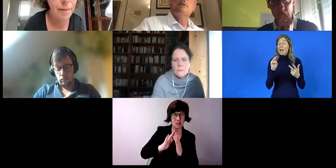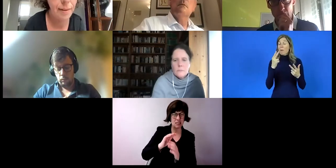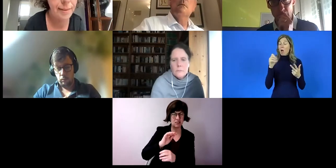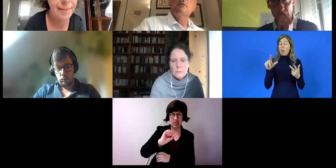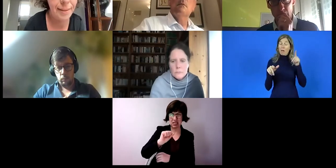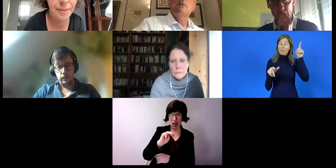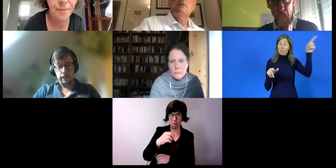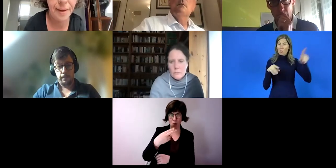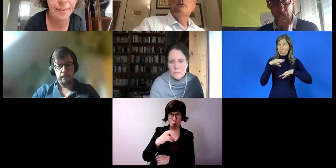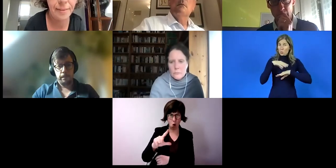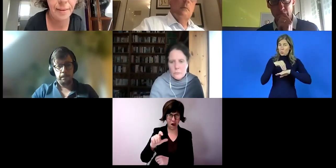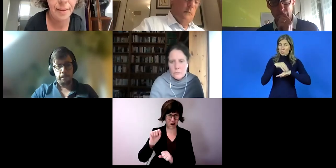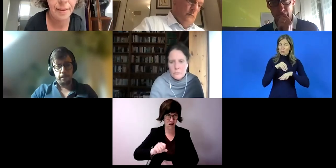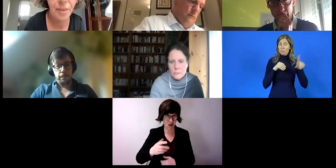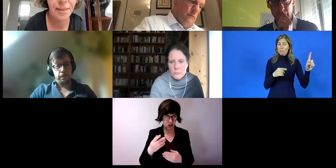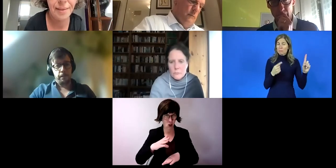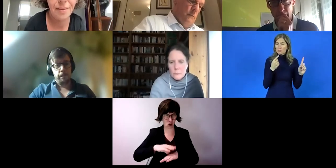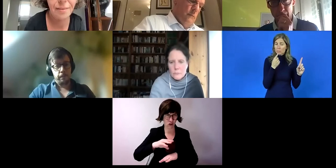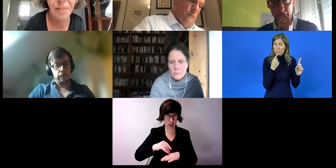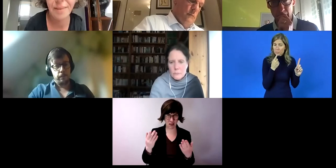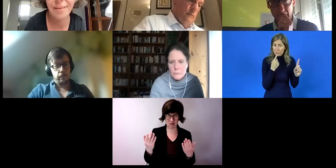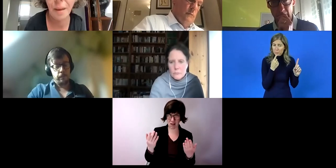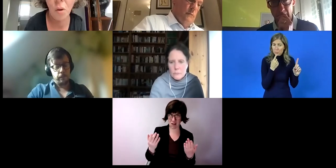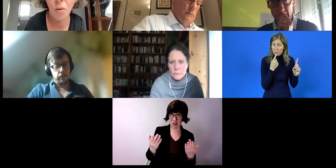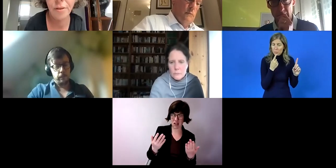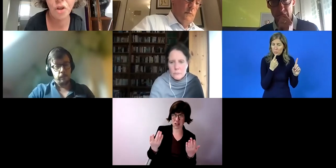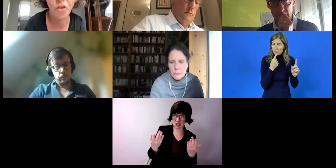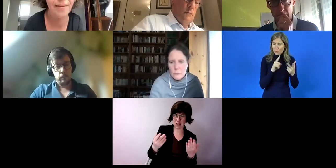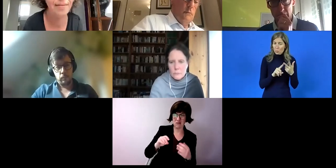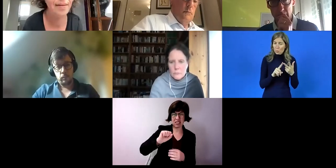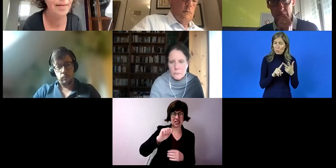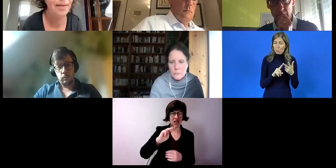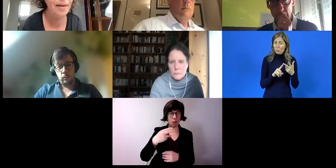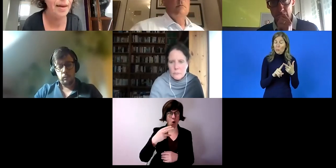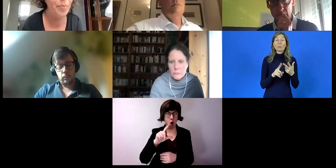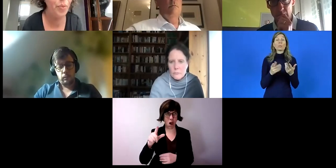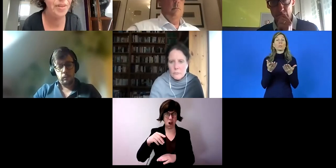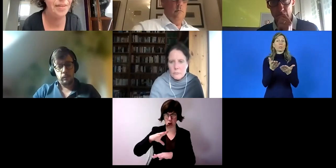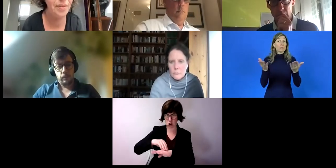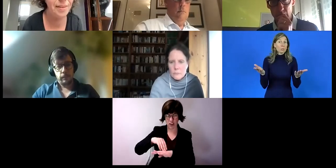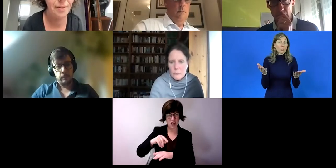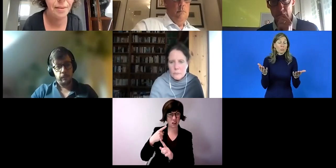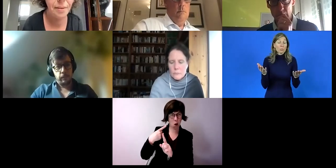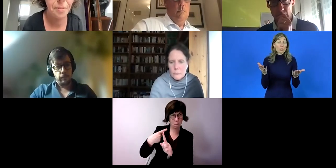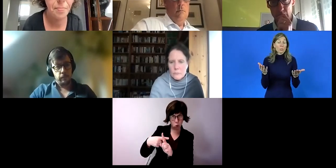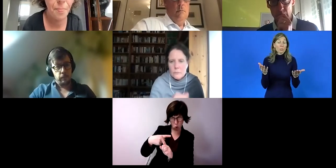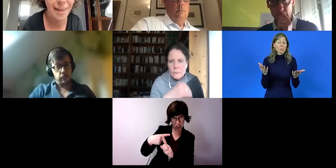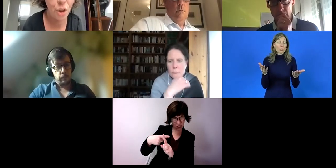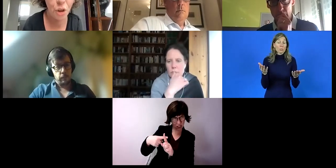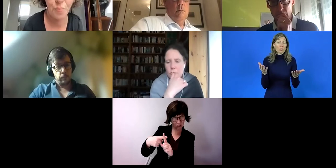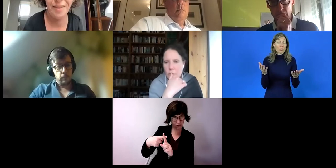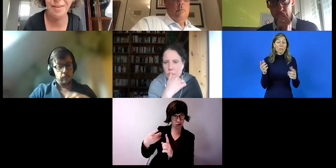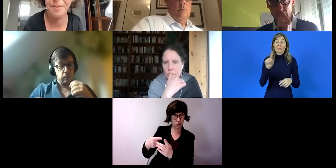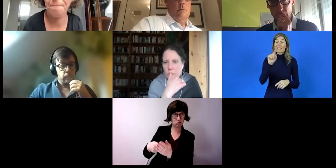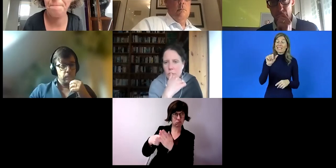dazu erzählt werden? Kann man dies als, ja, ist Samhall, ist Schweden ein positives Beispiel?